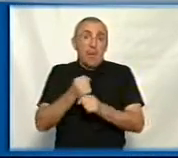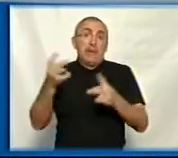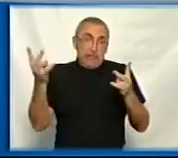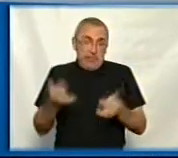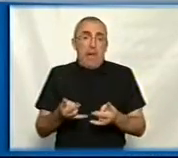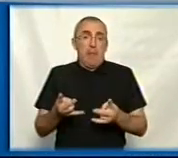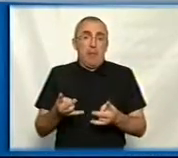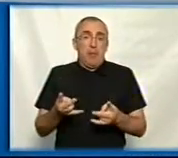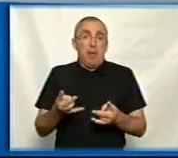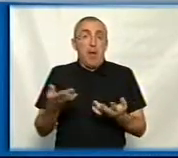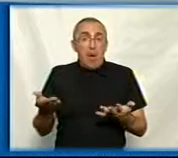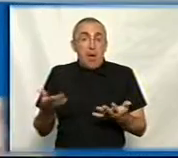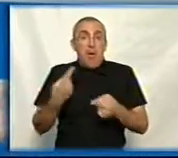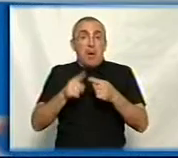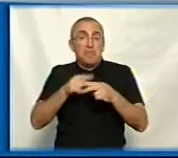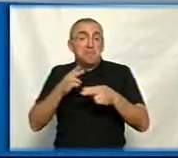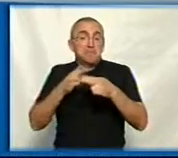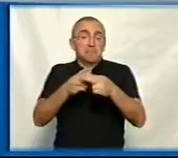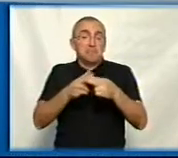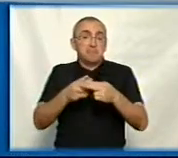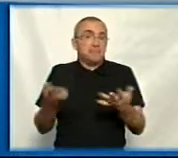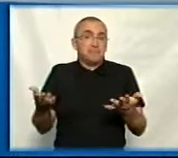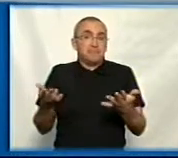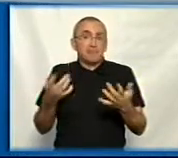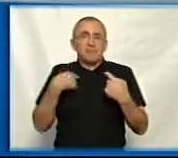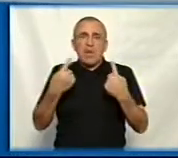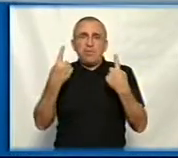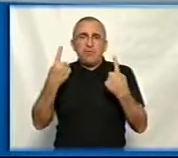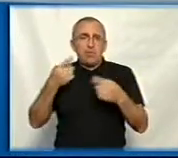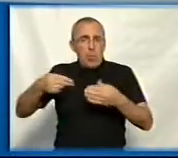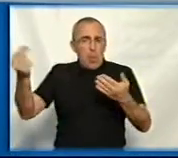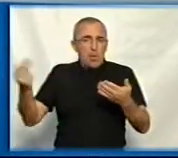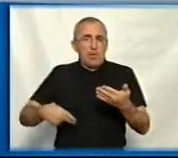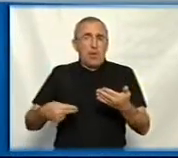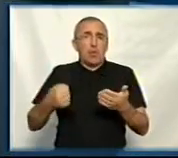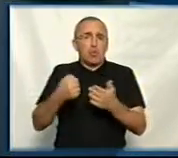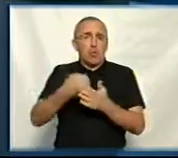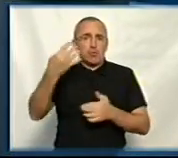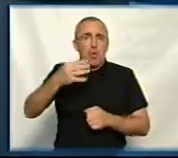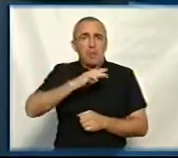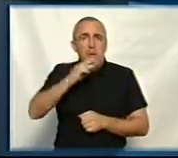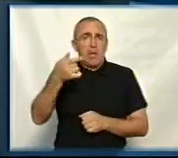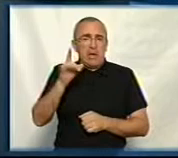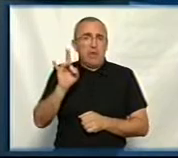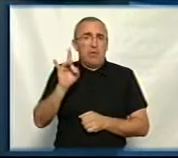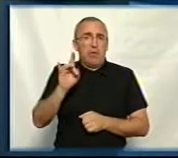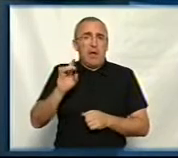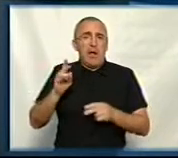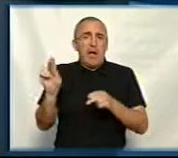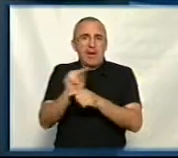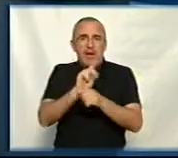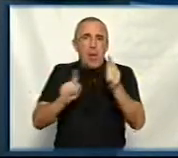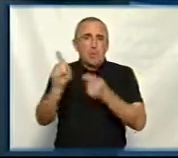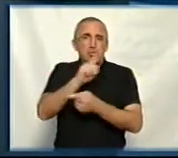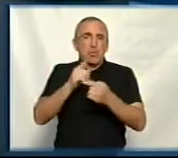треба. А ось цей мораторій нам заборонить. А у нас великий контракт, нагадаю, там до 40 мільйонів гривень реконструкція парку